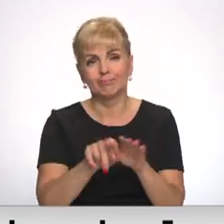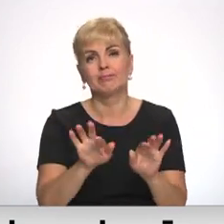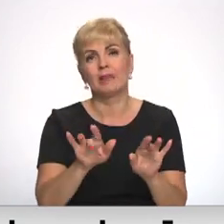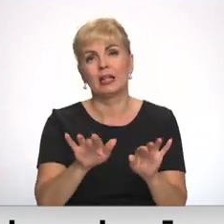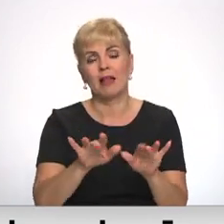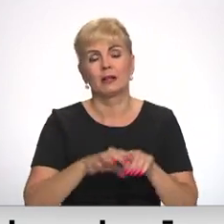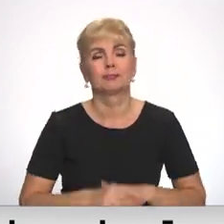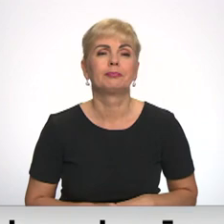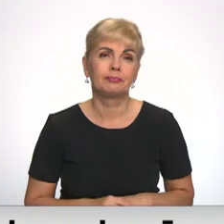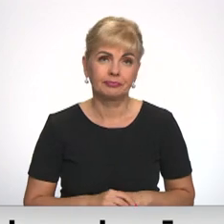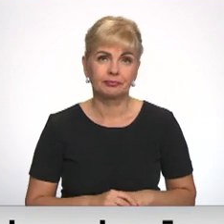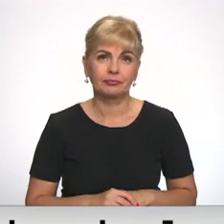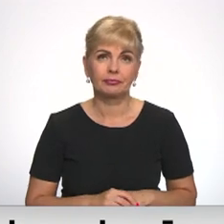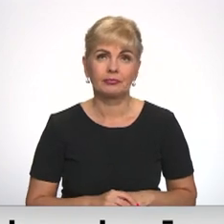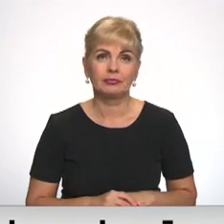Pitskis, Māris Jurgensons, Latvijas televīz.